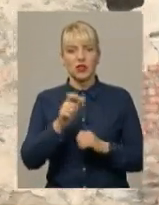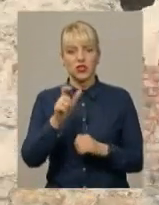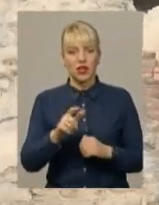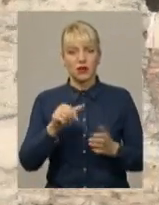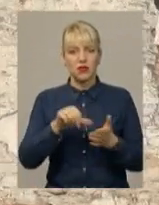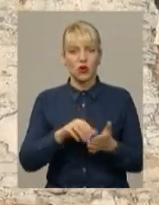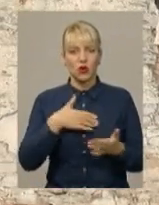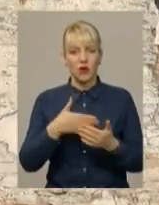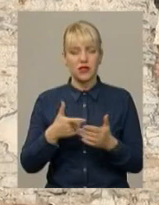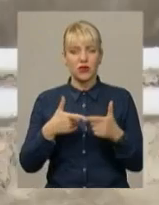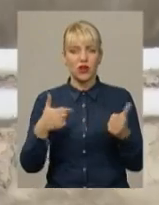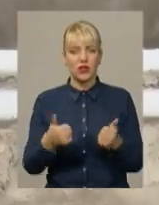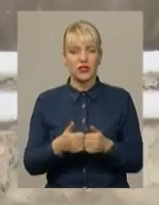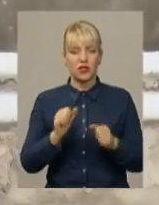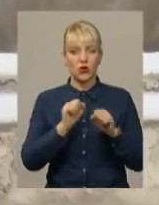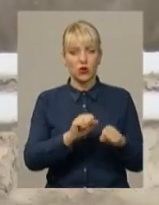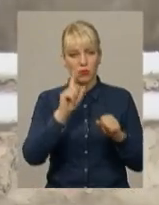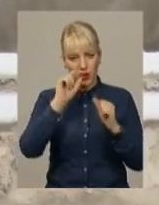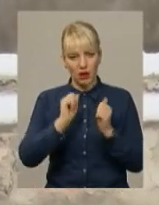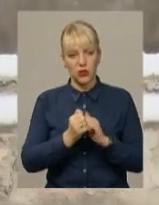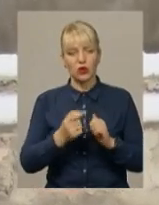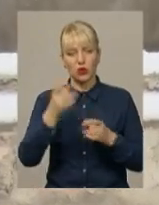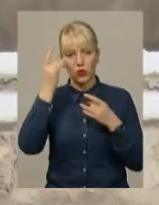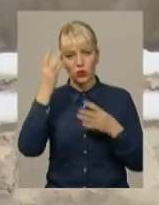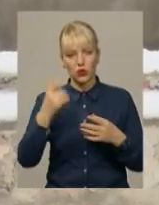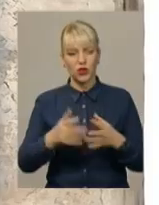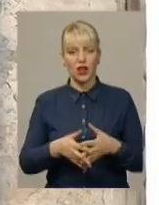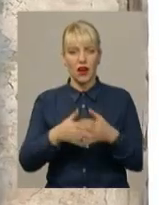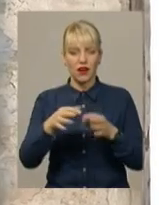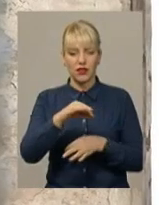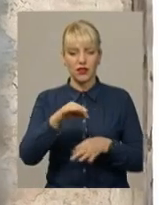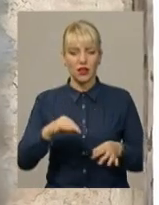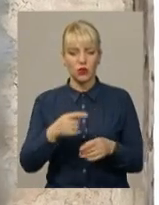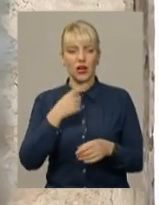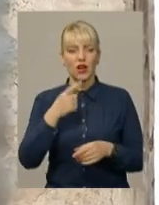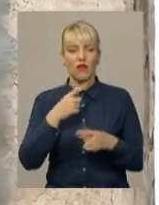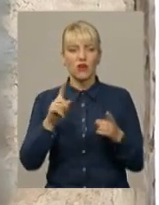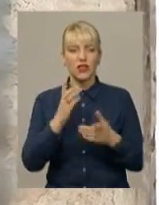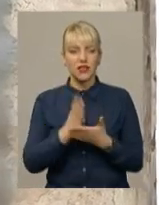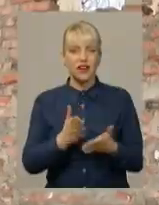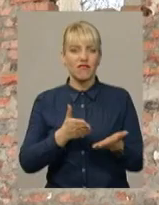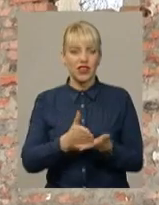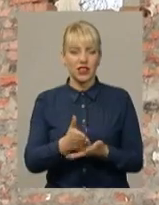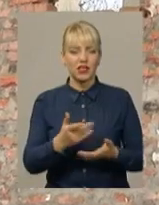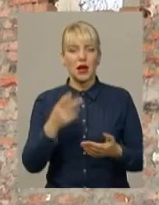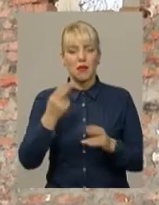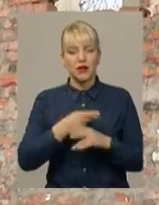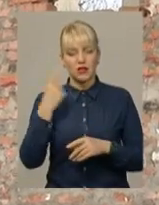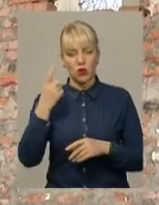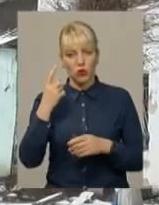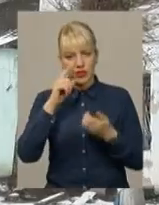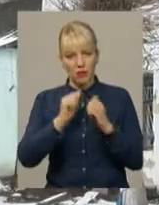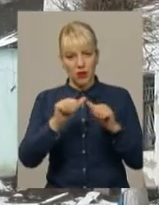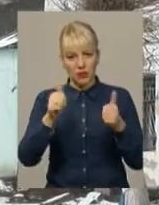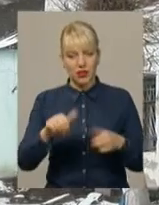громадської організації охорони пам'яток історії, культури і архітектури Валентина Магілад, ділиться досвідом і каже, вихід є. Безхозні пам'ятки спочатку треба